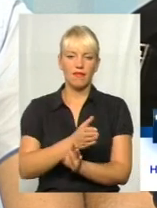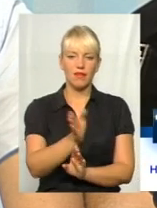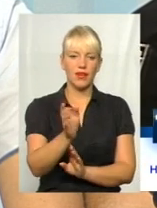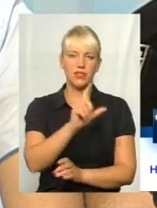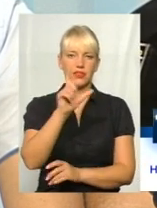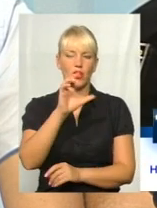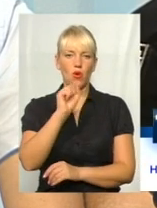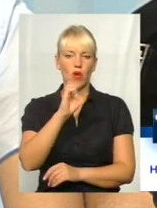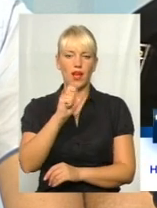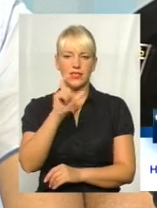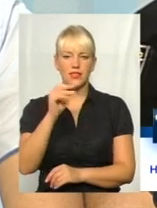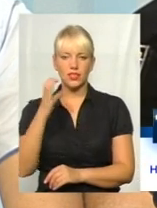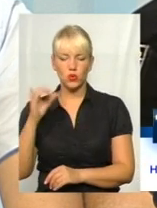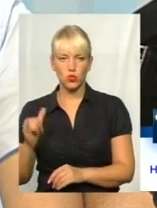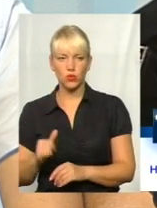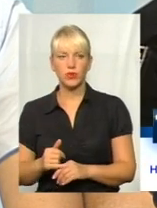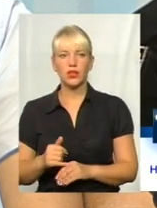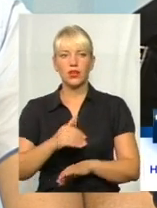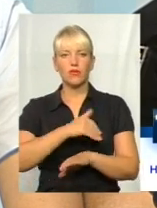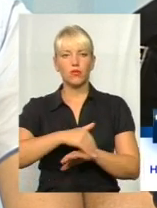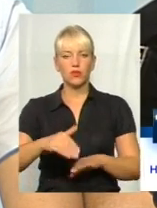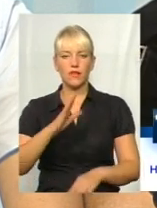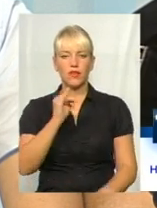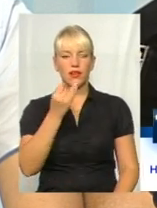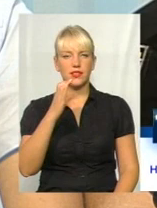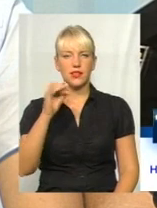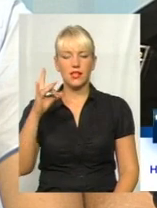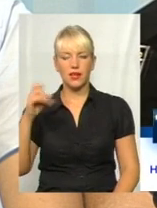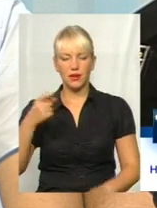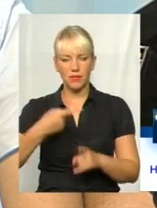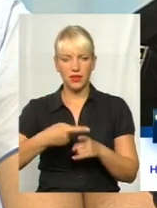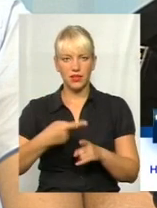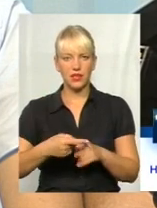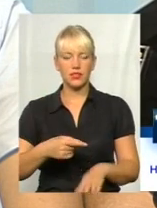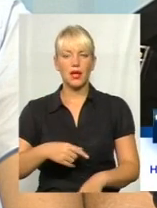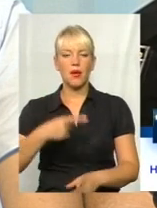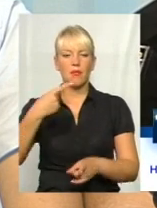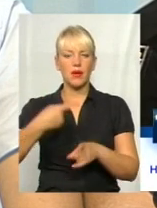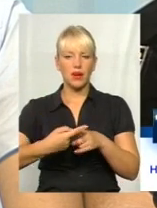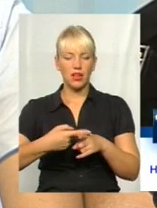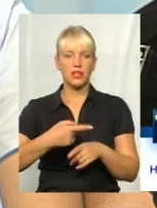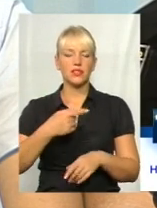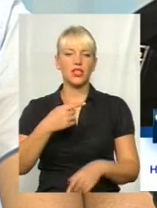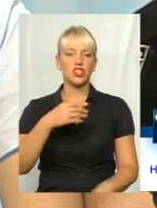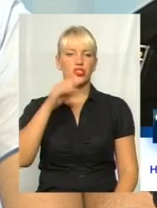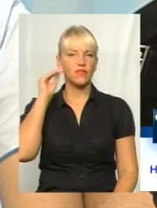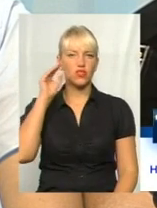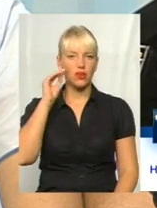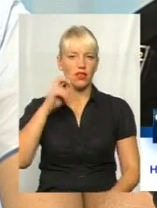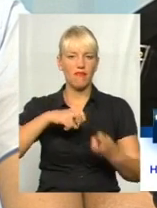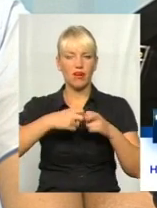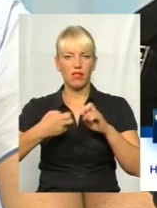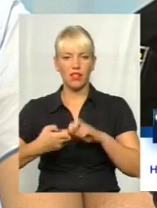Грушевського-Подільська, перехрестя вулиць Свободи-Вайсера, перехрестя вулиць Шевченка-Франка, перехрестя вулиць